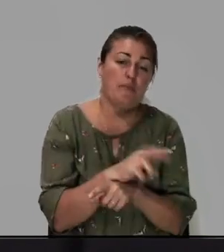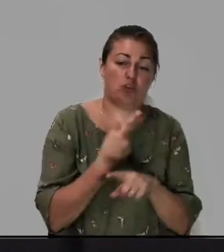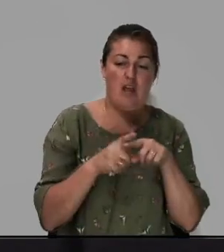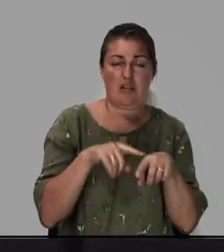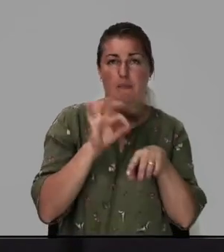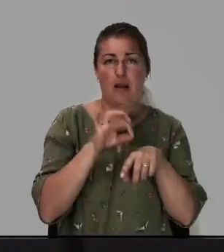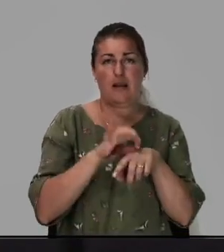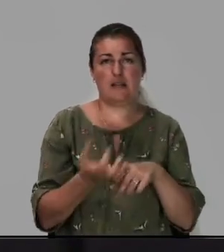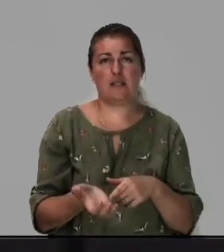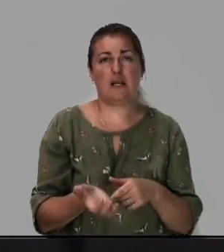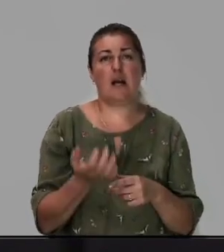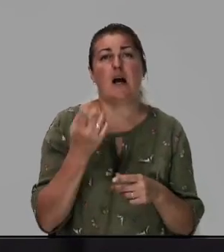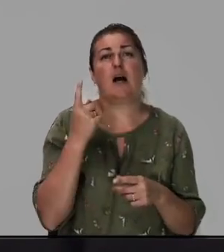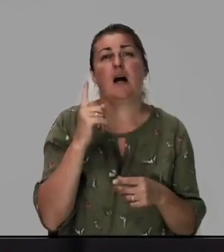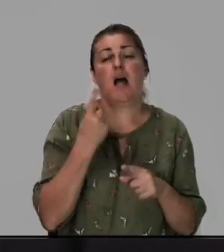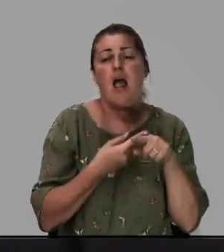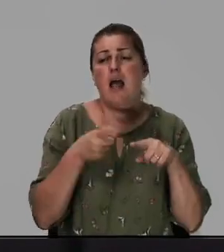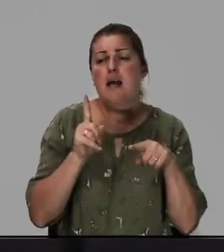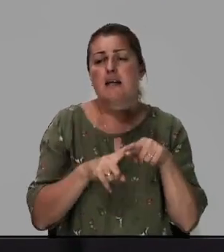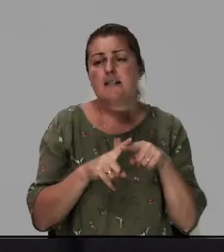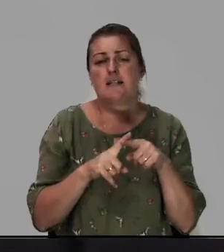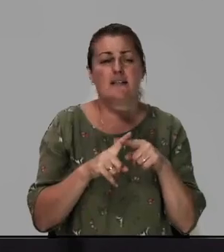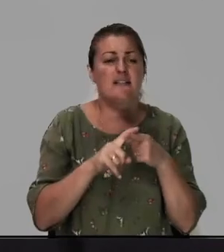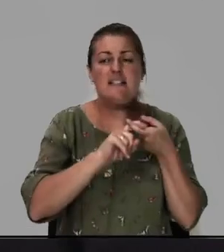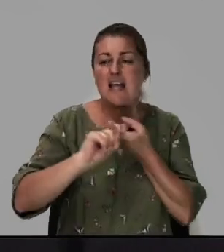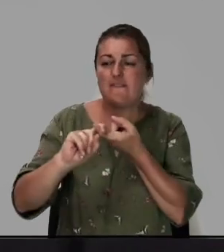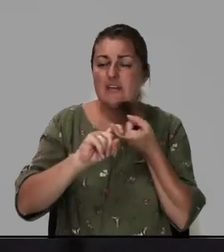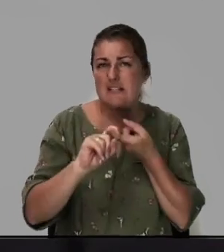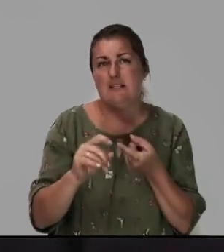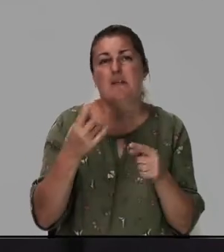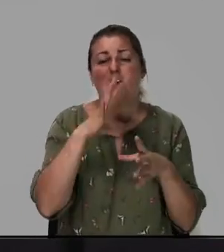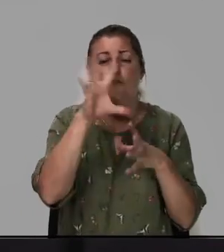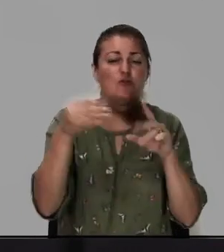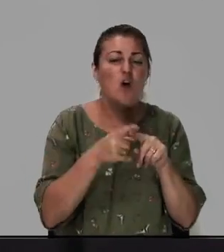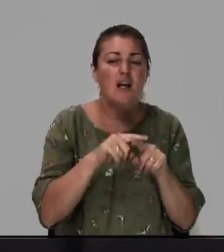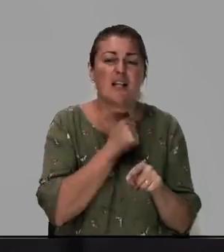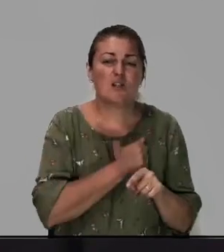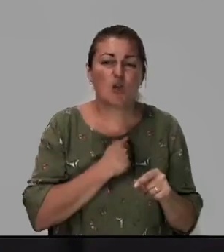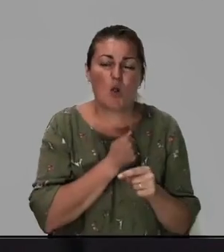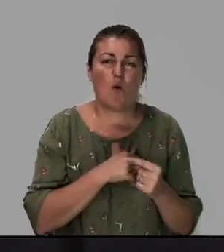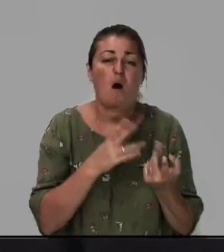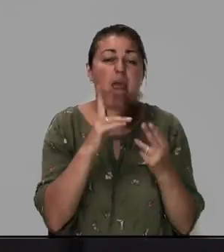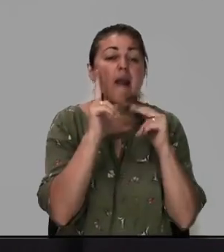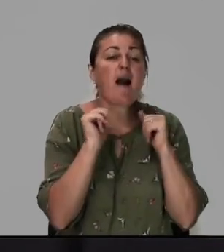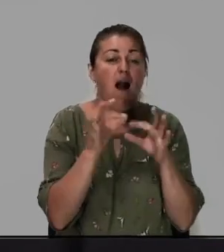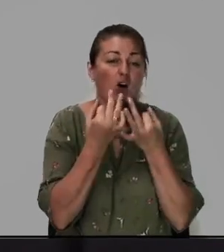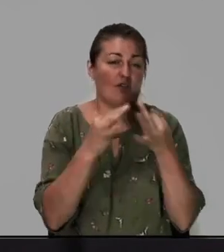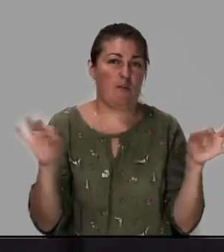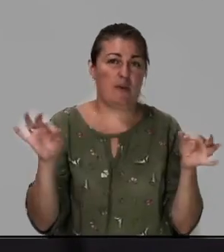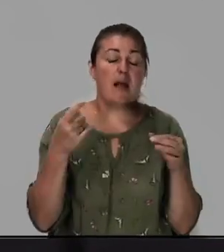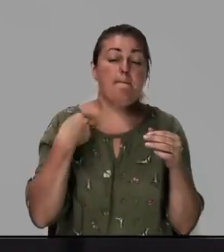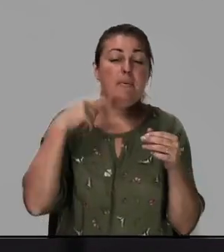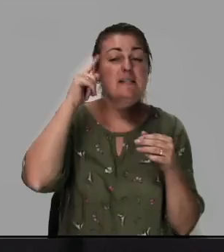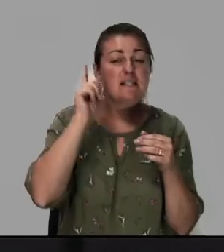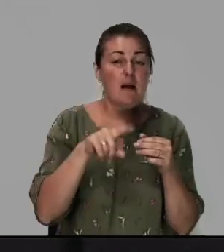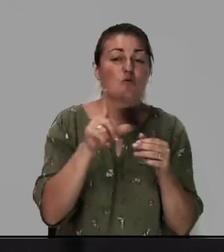болезни, эти зависимости, все это зло и как освободиться. Мы знаем,